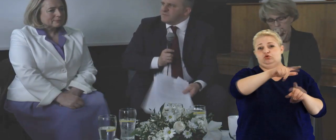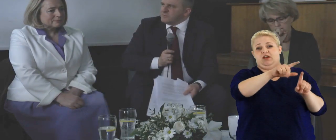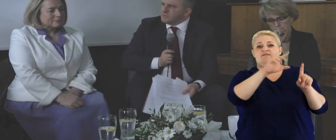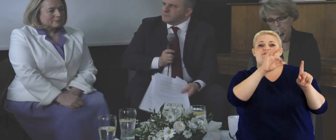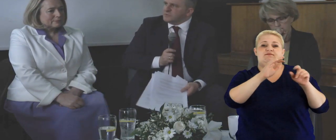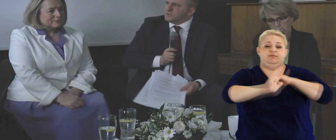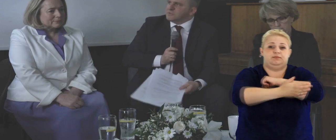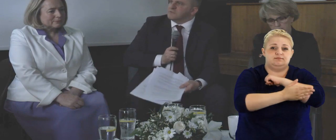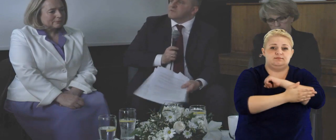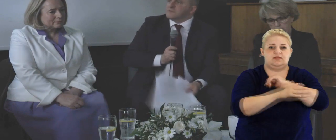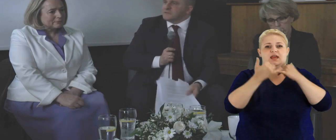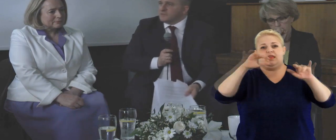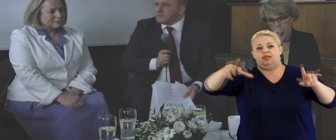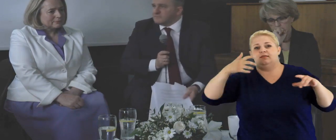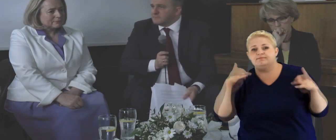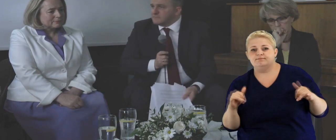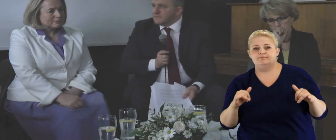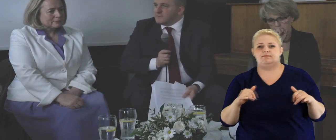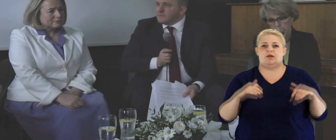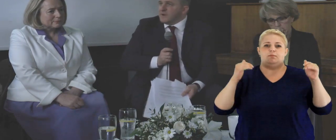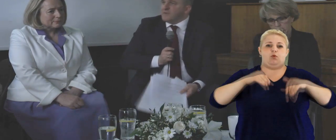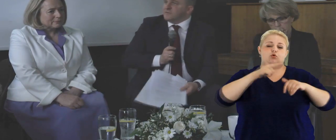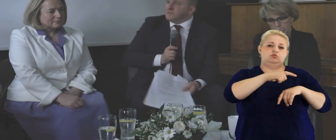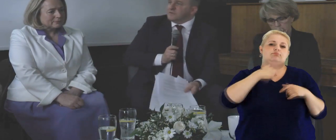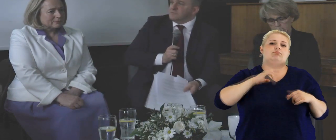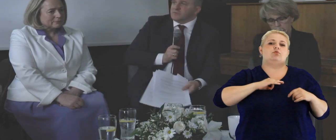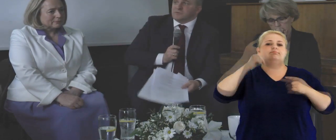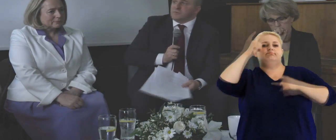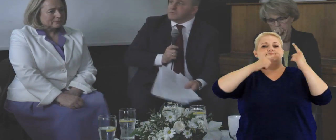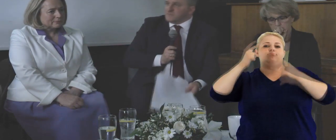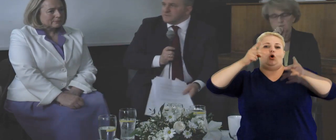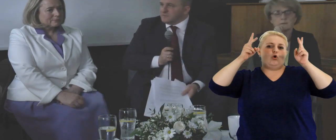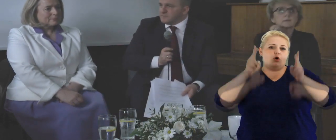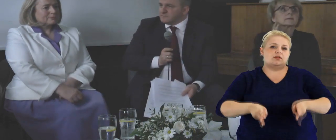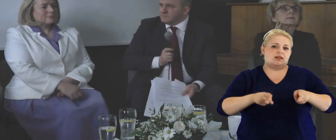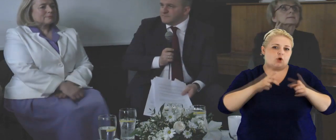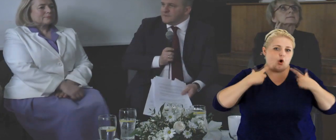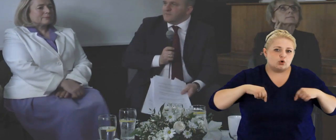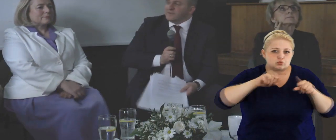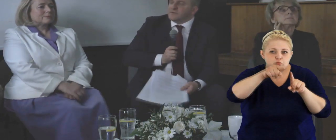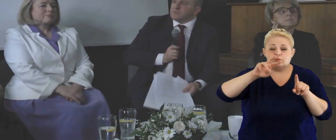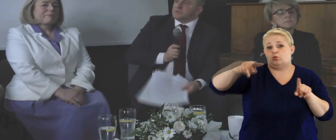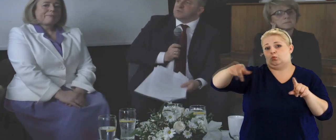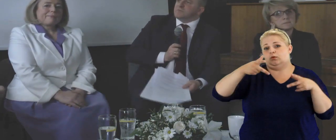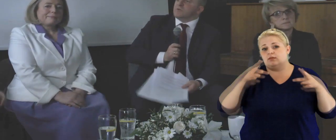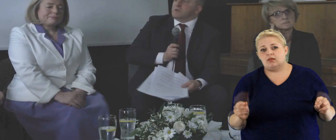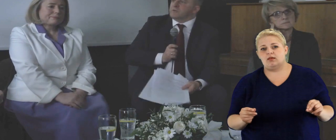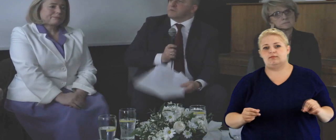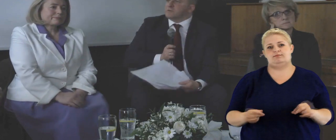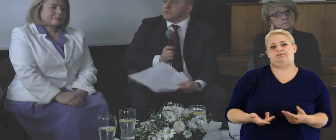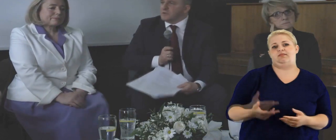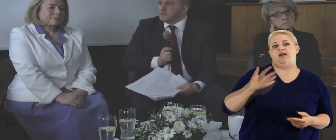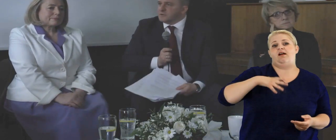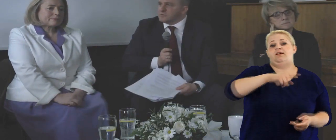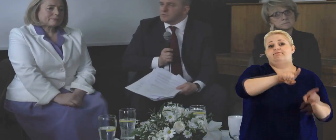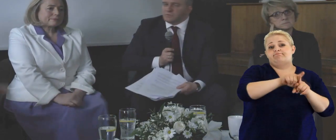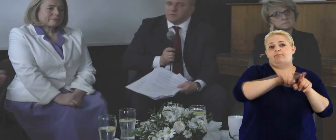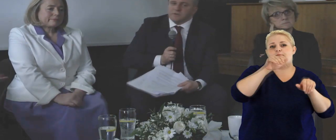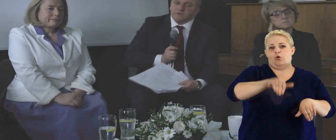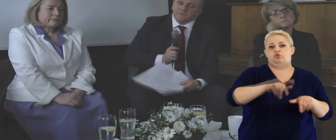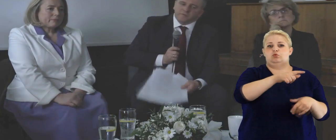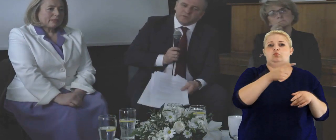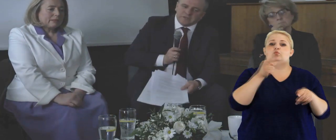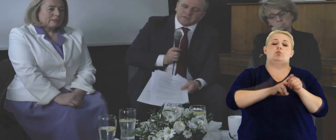grupa w jednej sprawie może być fasadowa, a w innej może nie być fasadowa. W jednej może głosić poglądy konkretnych